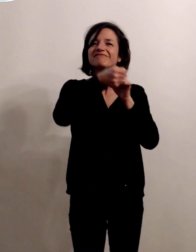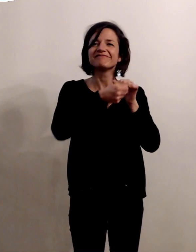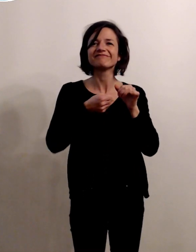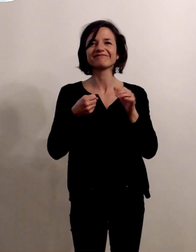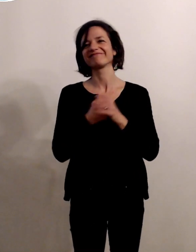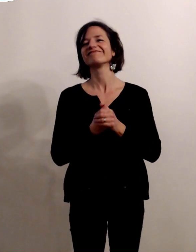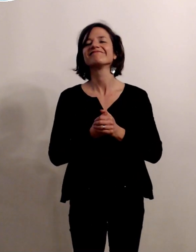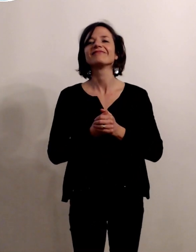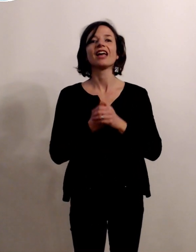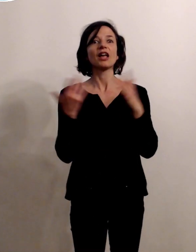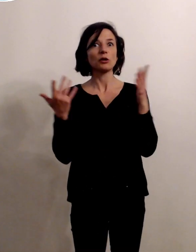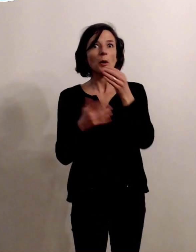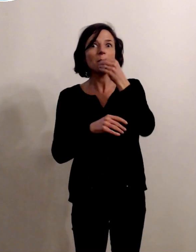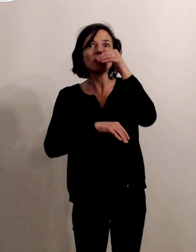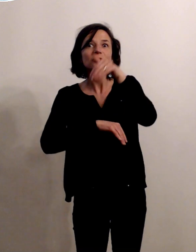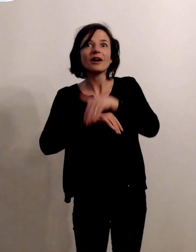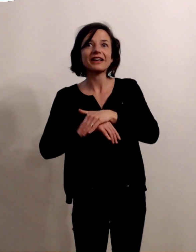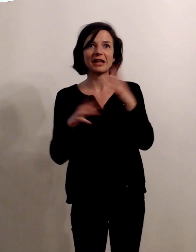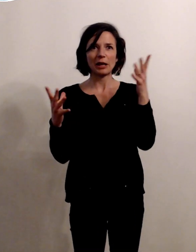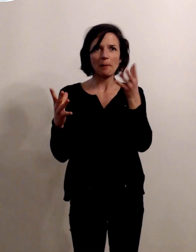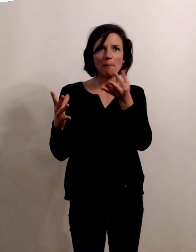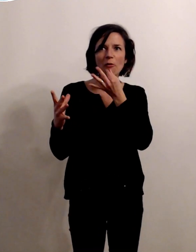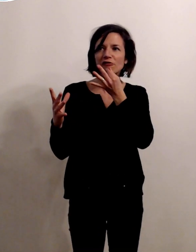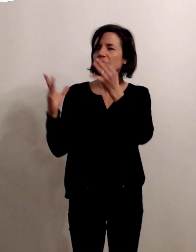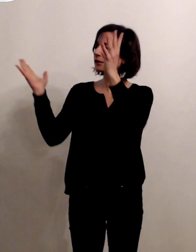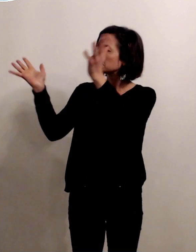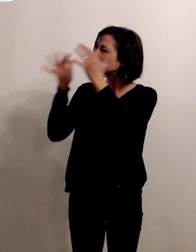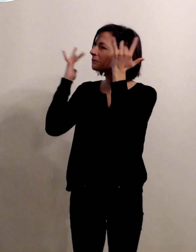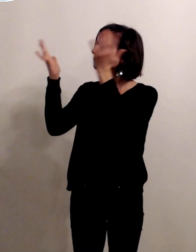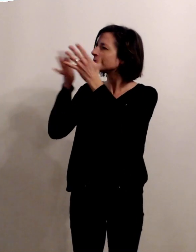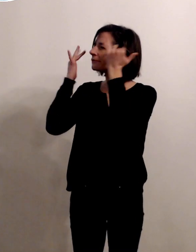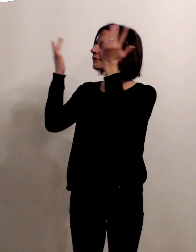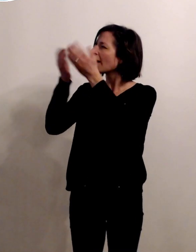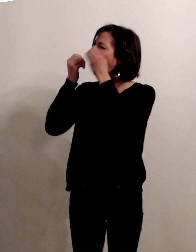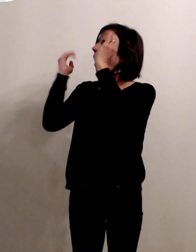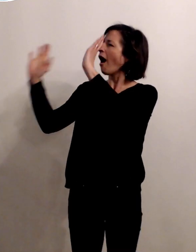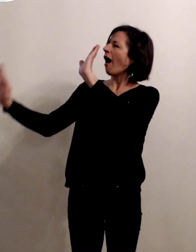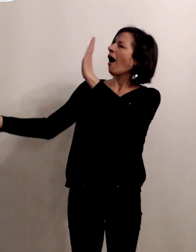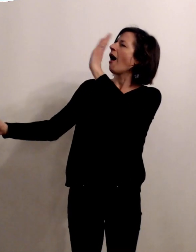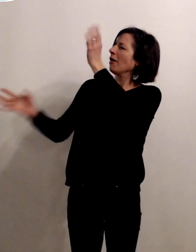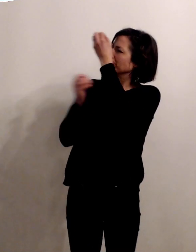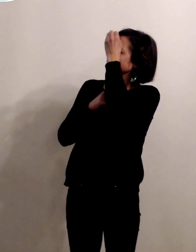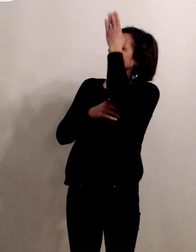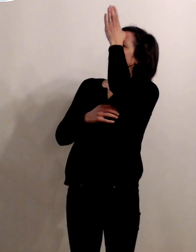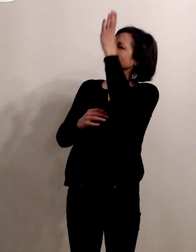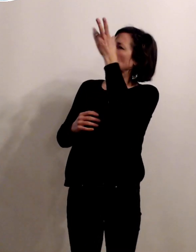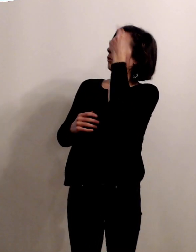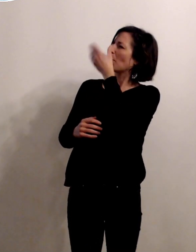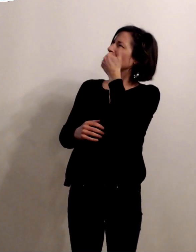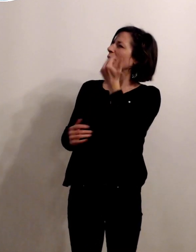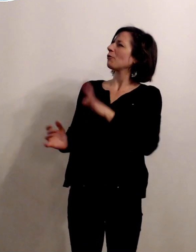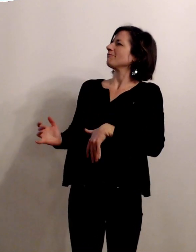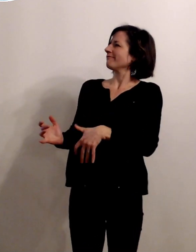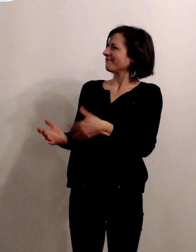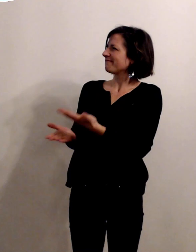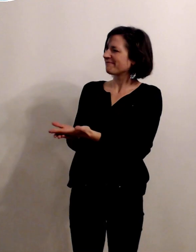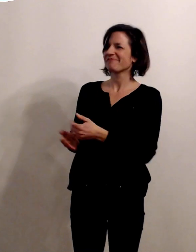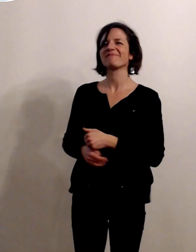profitez-en pour acquérir plein de nouvelles connaissances. Voilà bonne soirée à vous. Merci à vous.